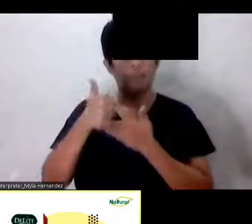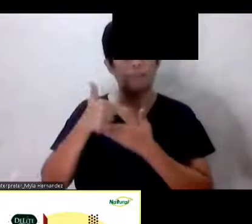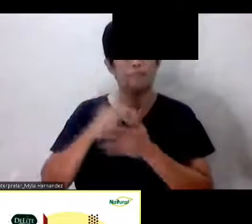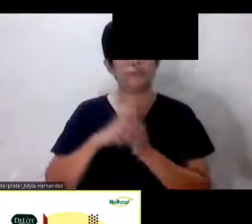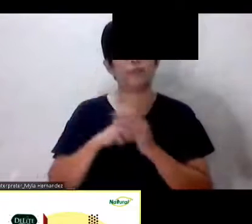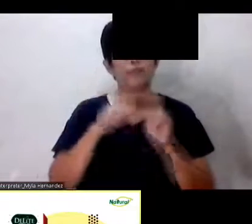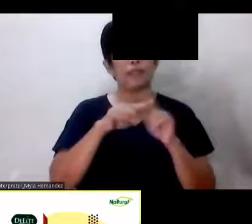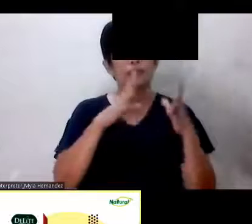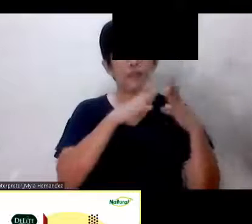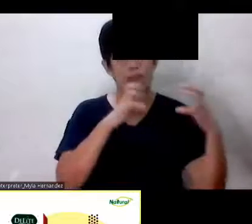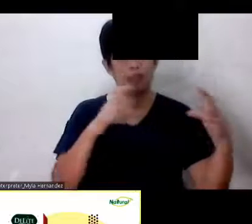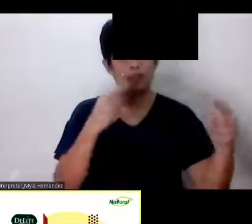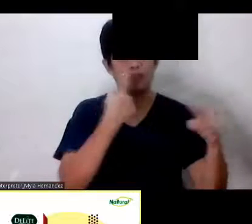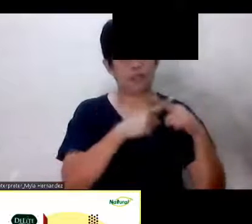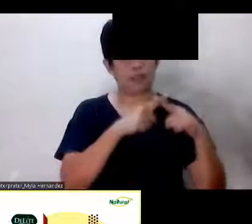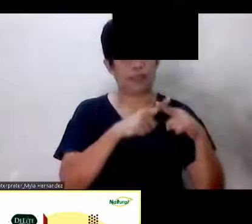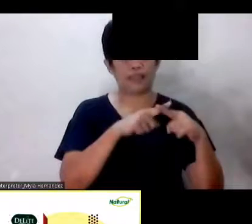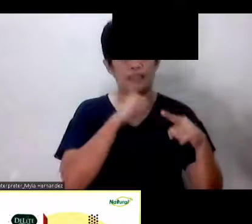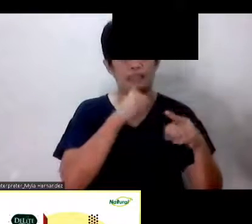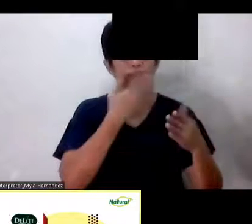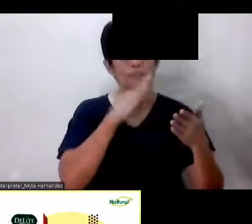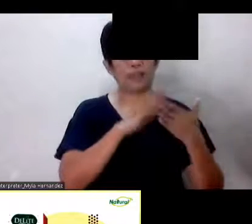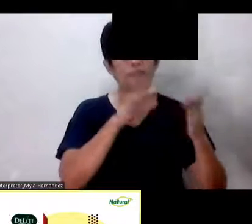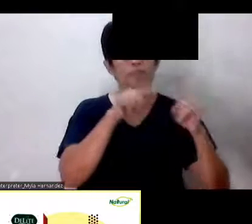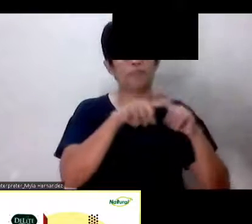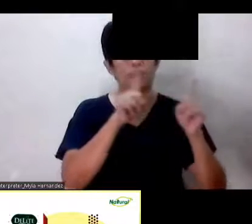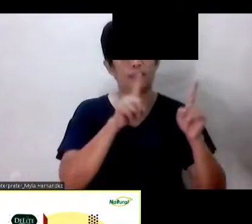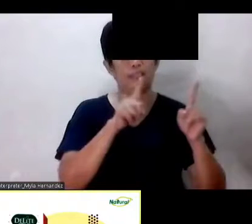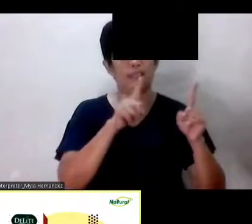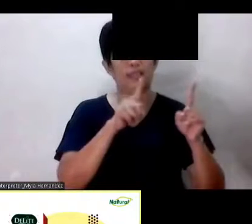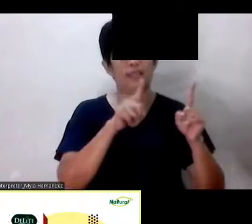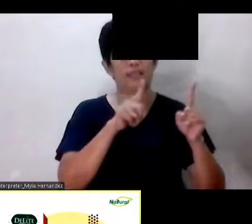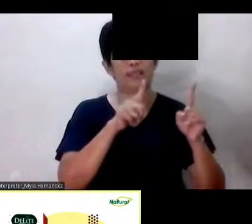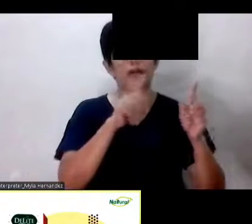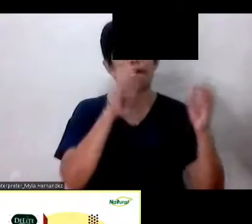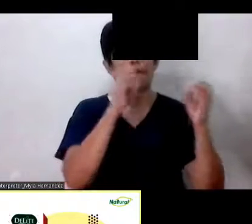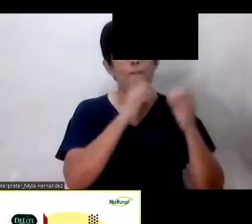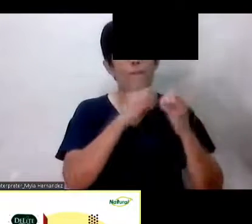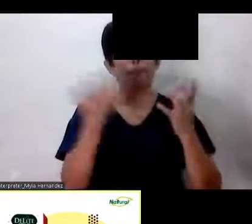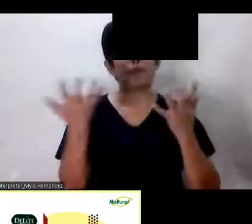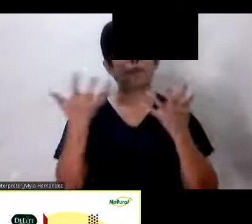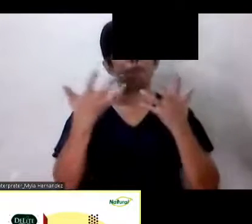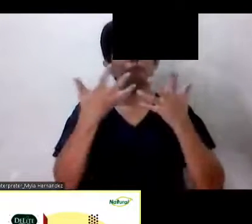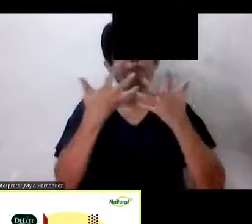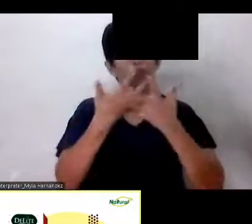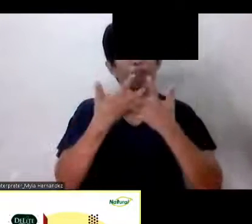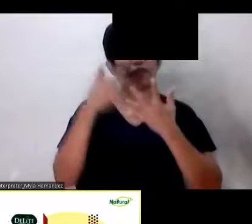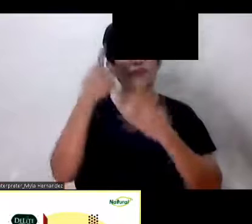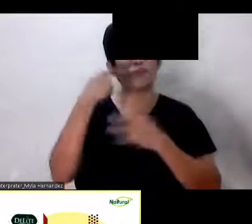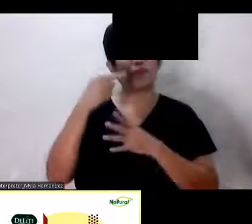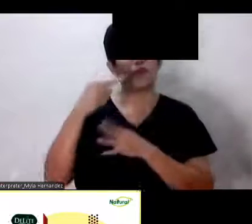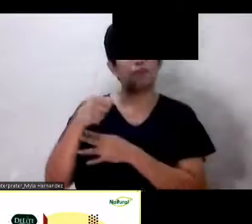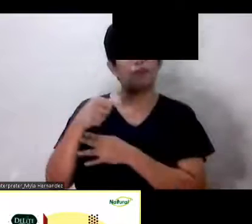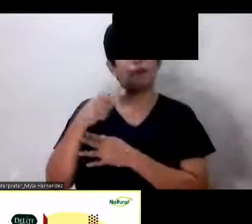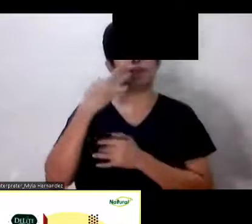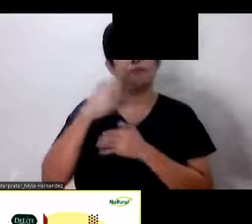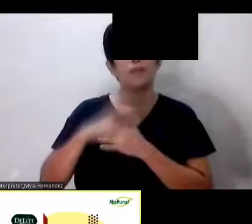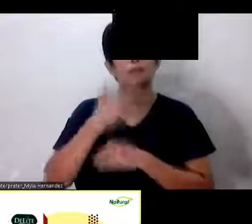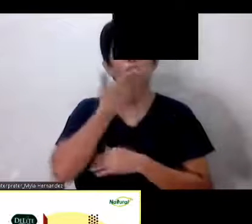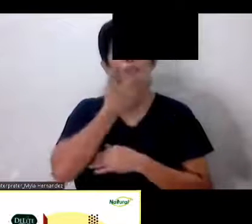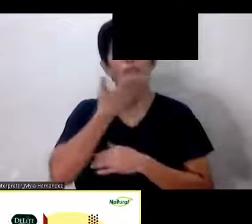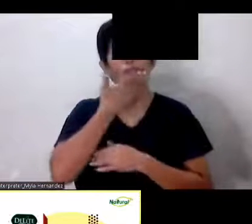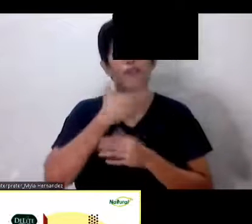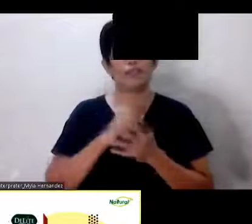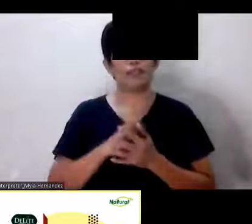Ampalea Plus hindi nakakasama Pero mas angkop siya sa mga may blood sugar issue May